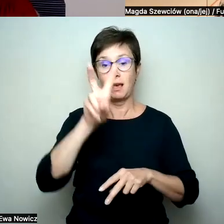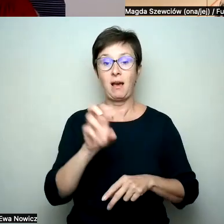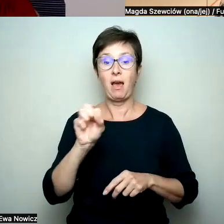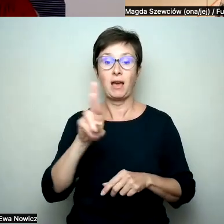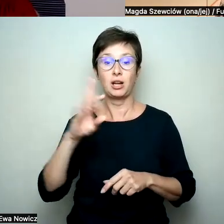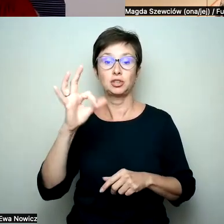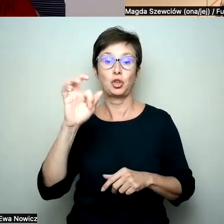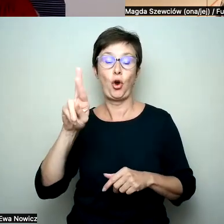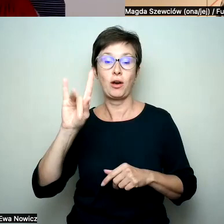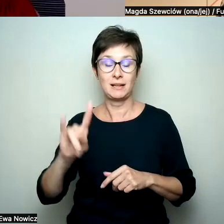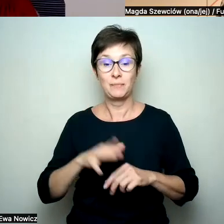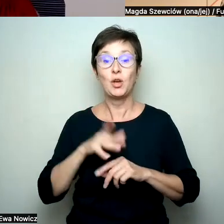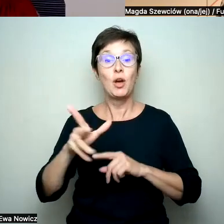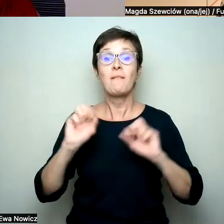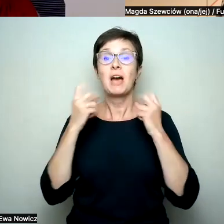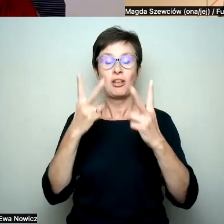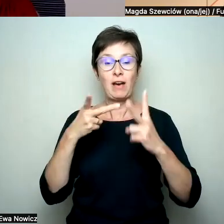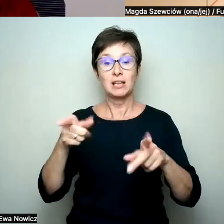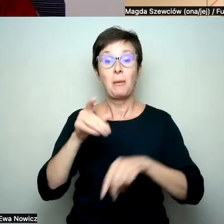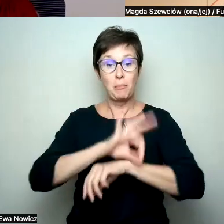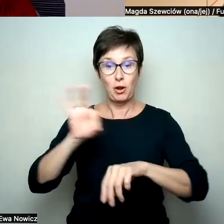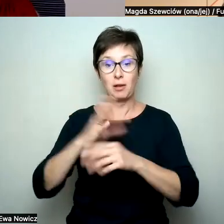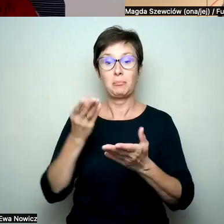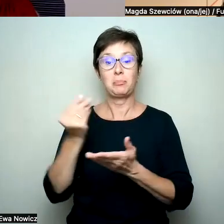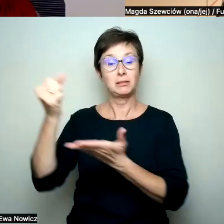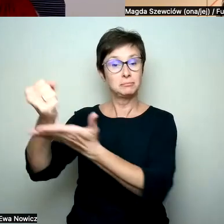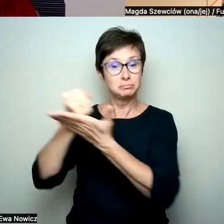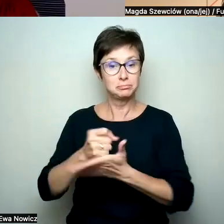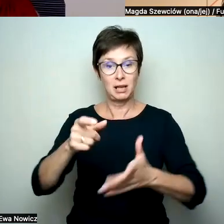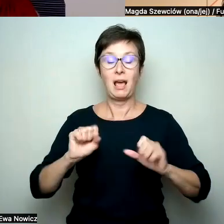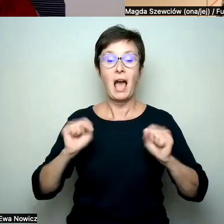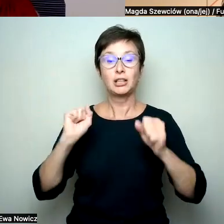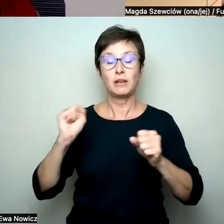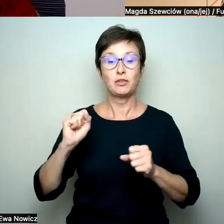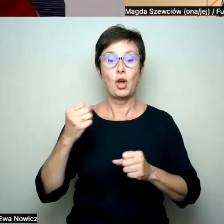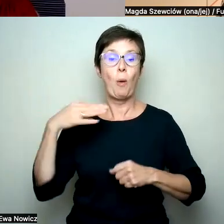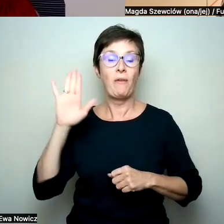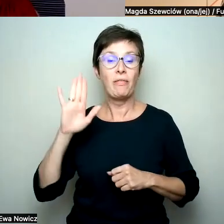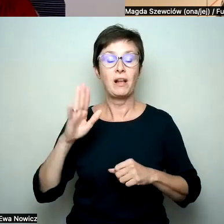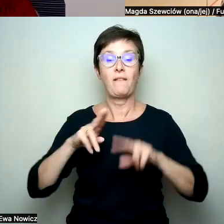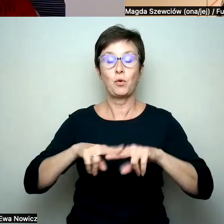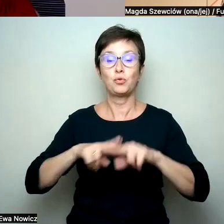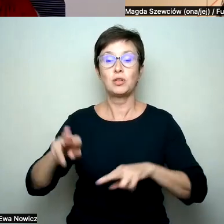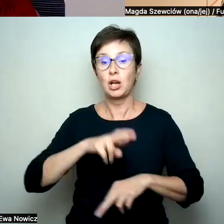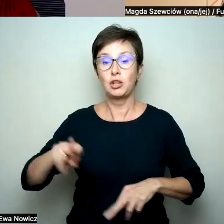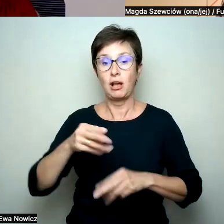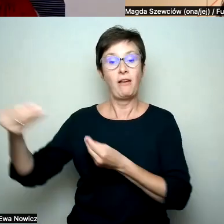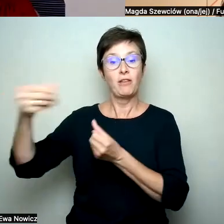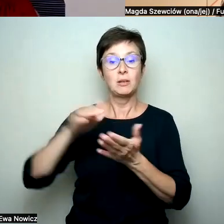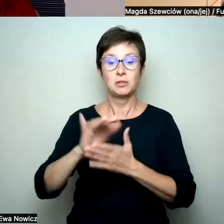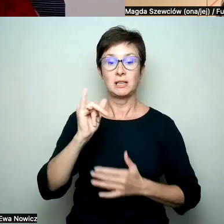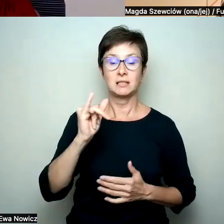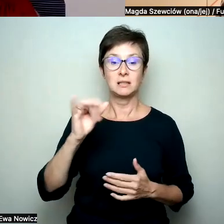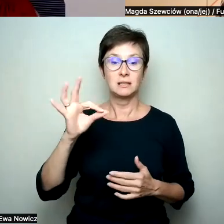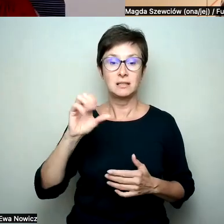istotne, to znaczy, że ten projekt jest realizowany z dotacji aktywni obywatele fundusz regionalny finansowanego przez Islandę,